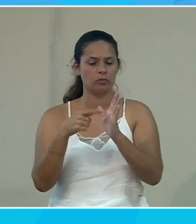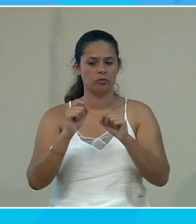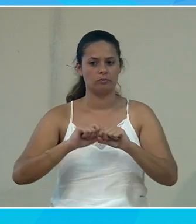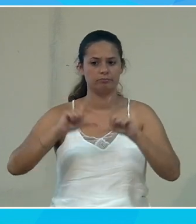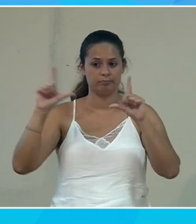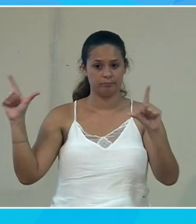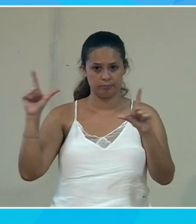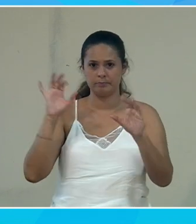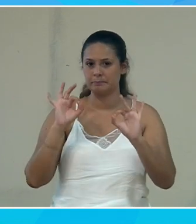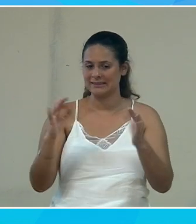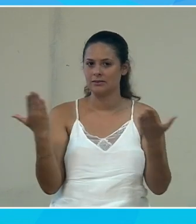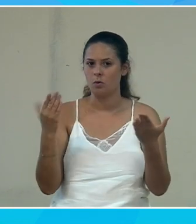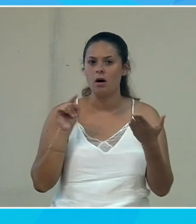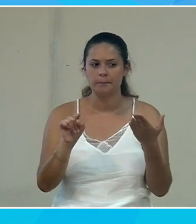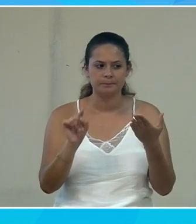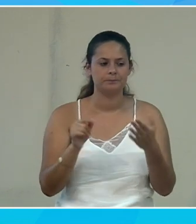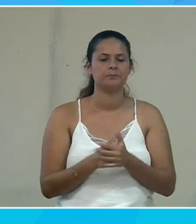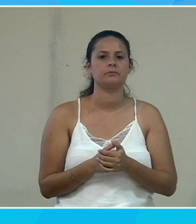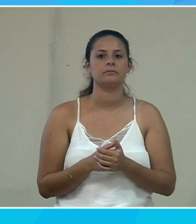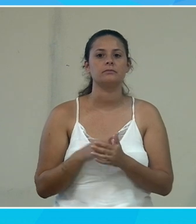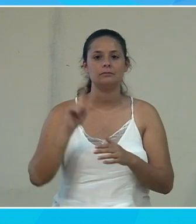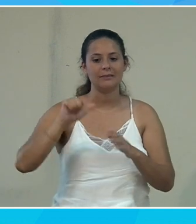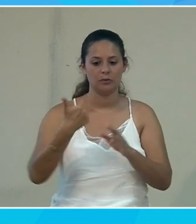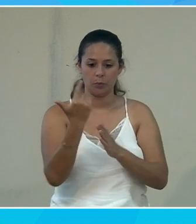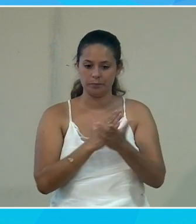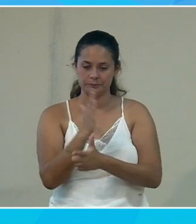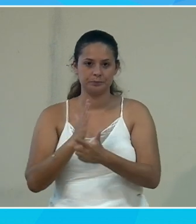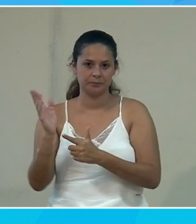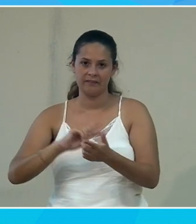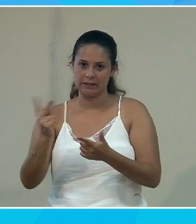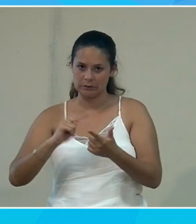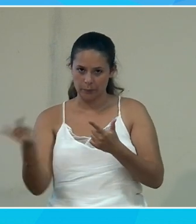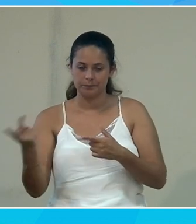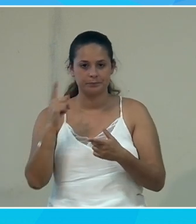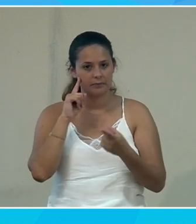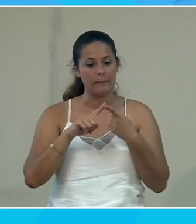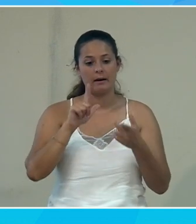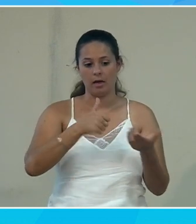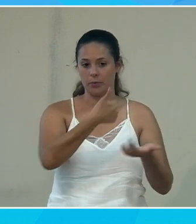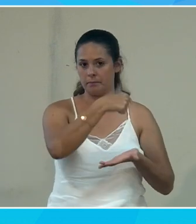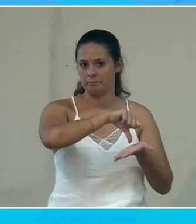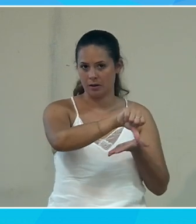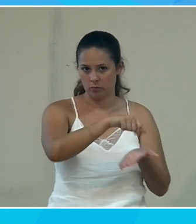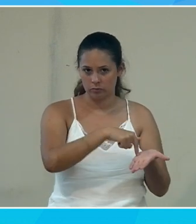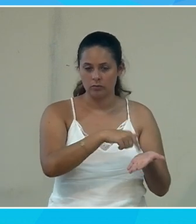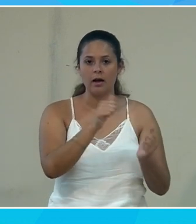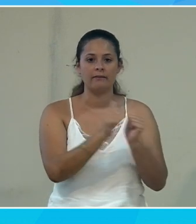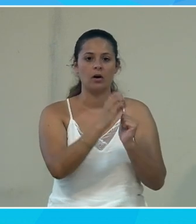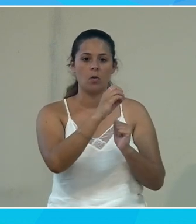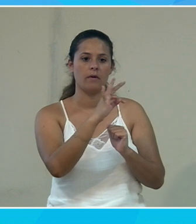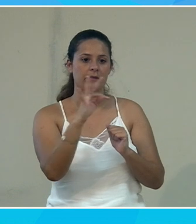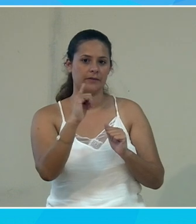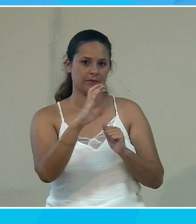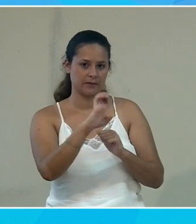OneNote alors il existe deux versions de OneNote il existe une version payante qui va avec Office qui est plutôt